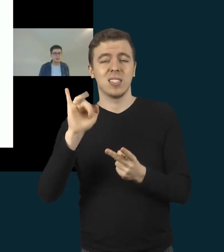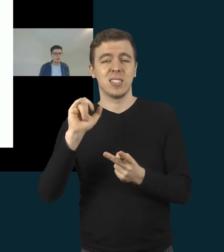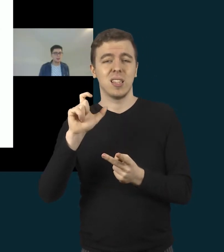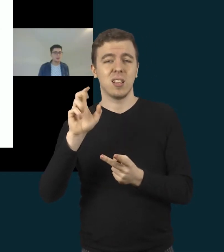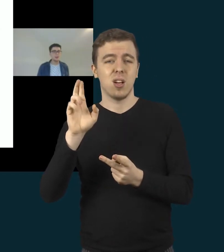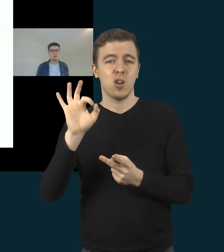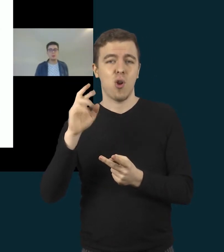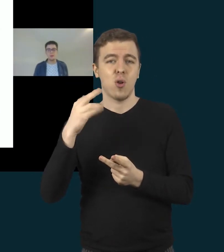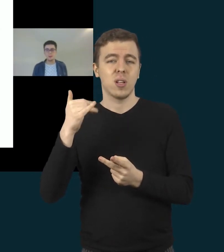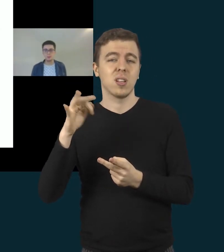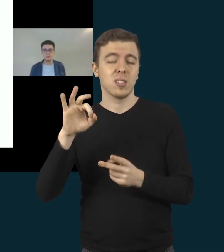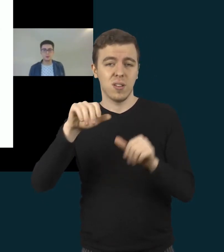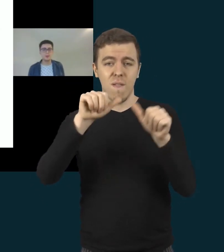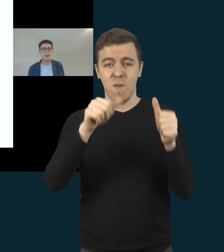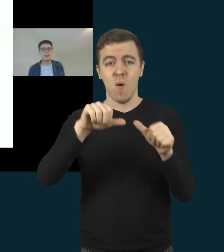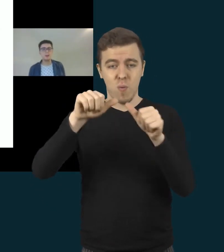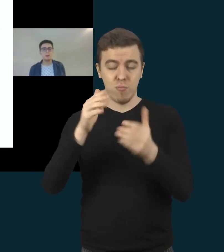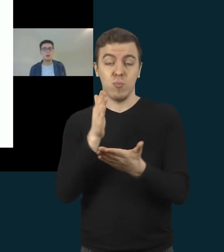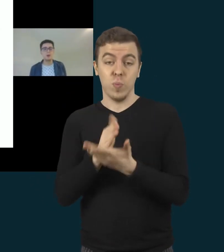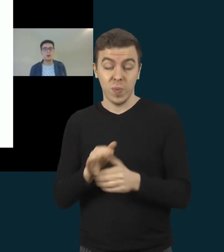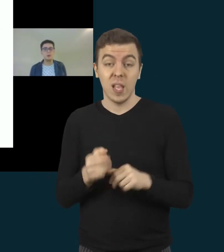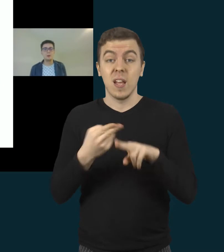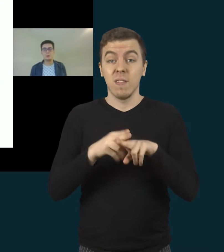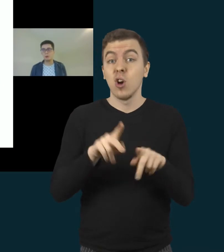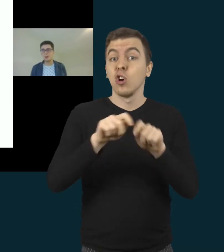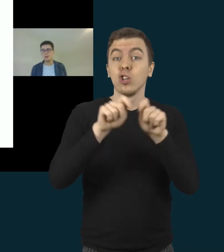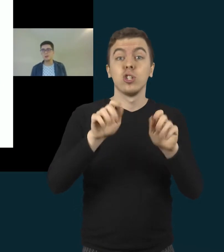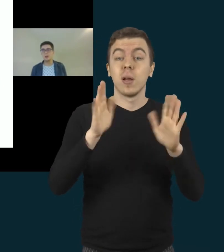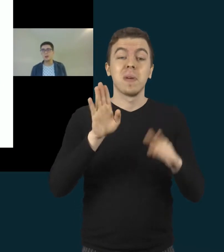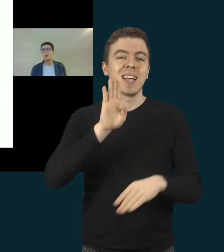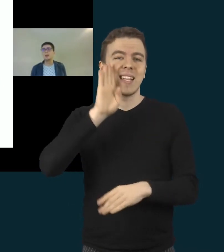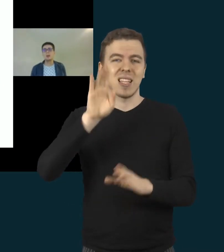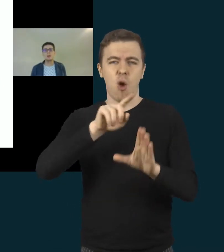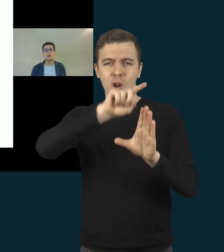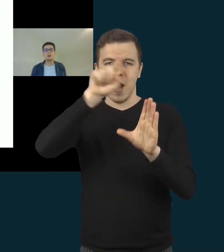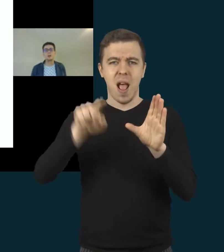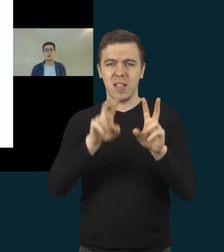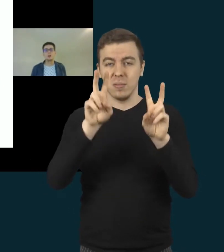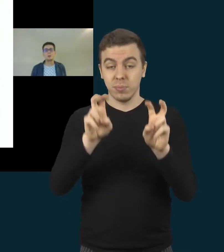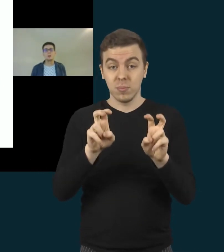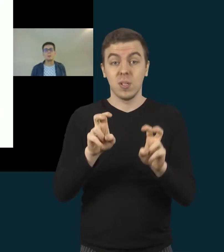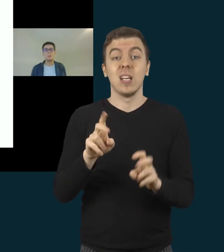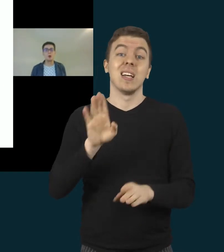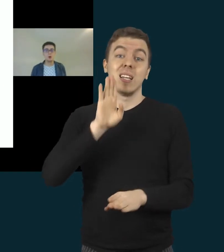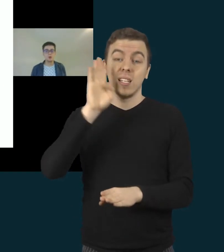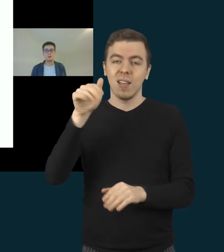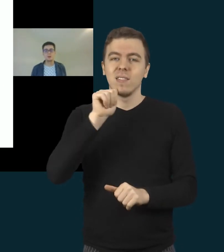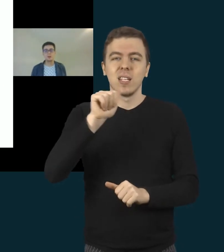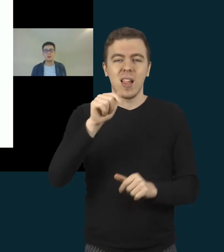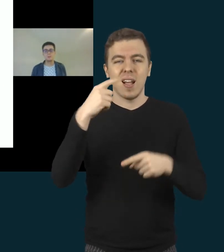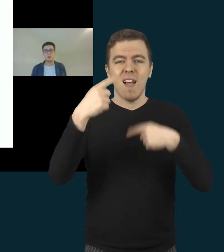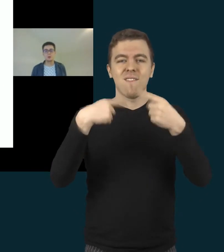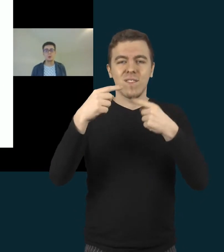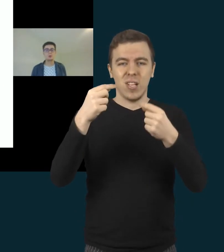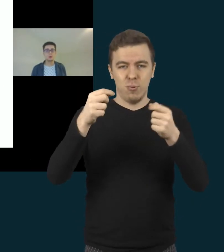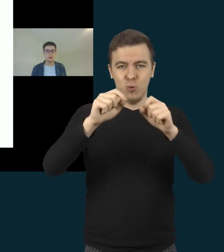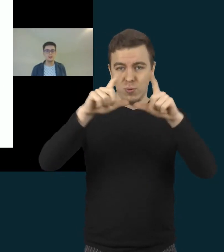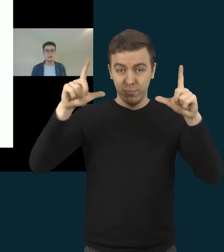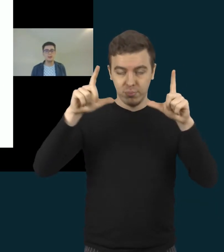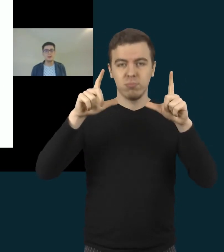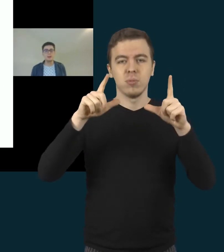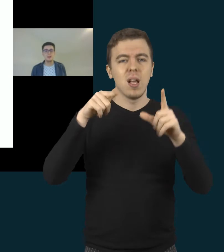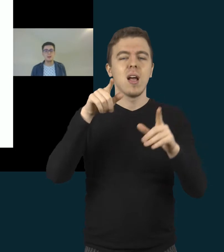į tėvų Facebook'us ateidavo filmukas su pamokos struktūra.